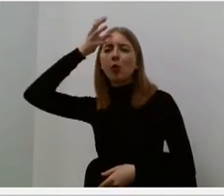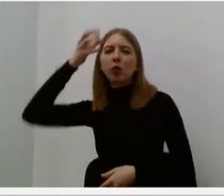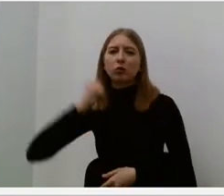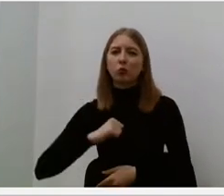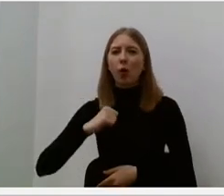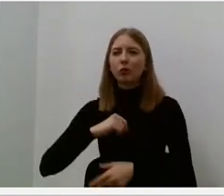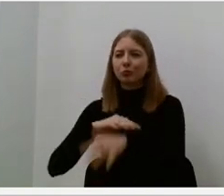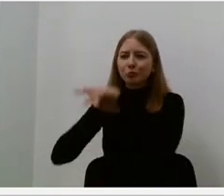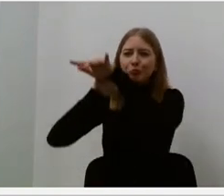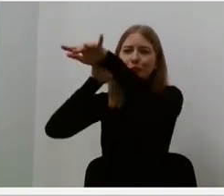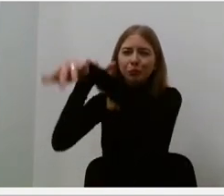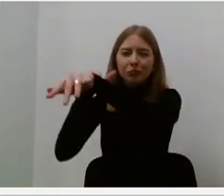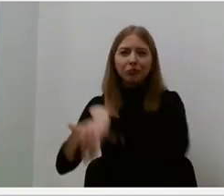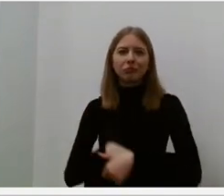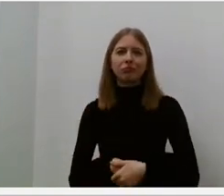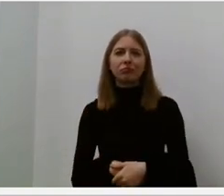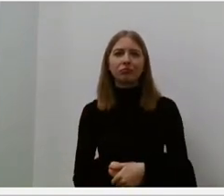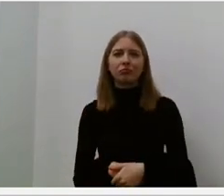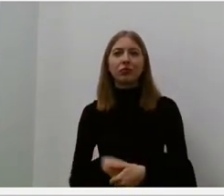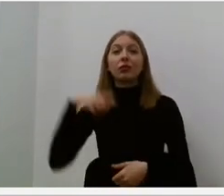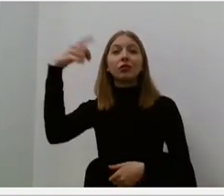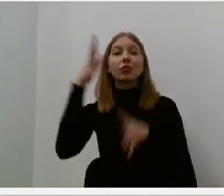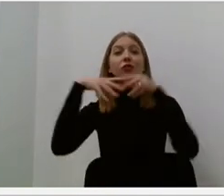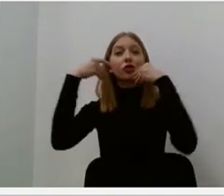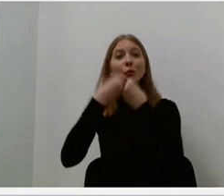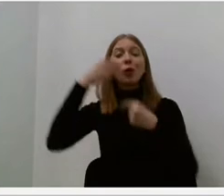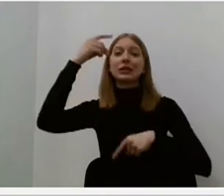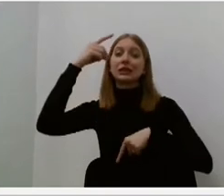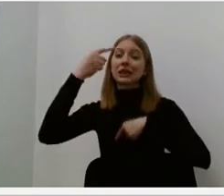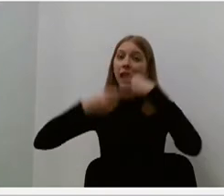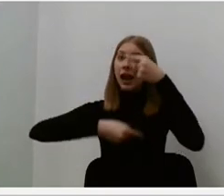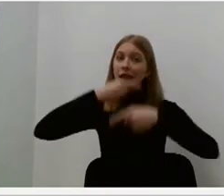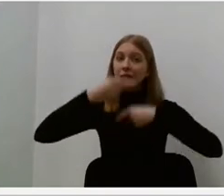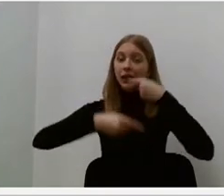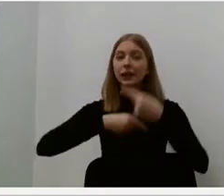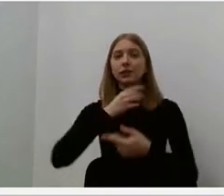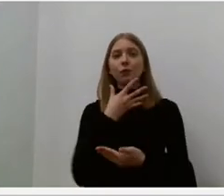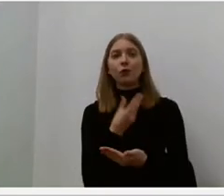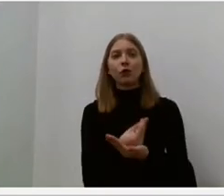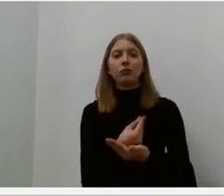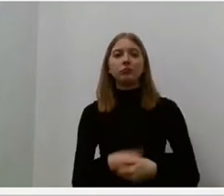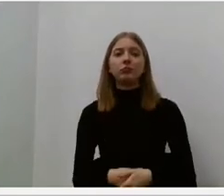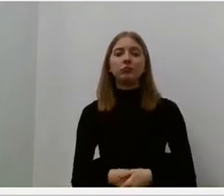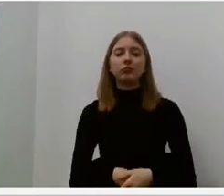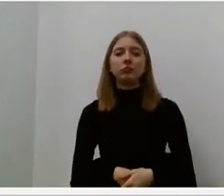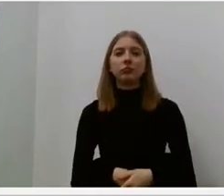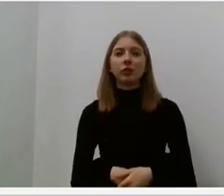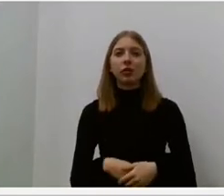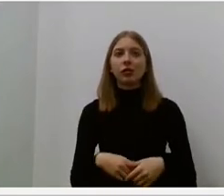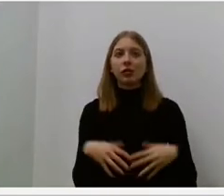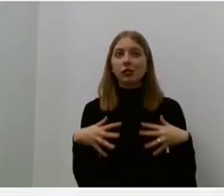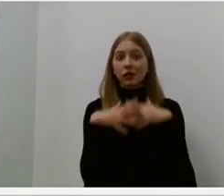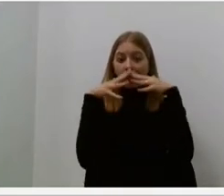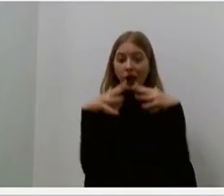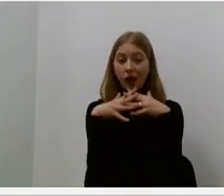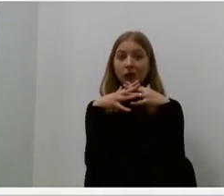jenulaičių šeimos tradicija. Dar tarpukarį Veronika Liseikienė jenulaitytė